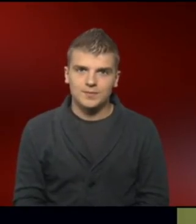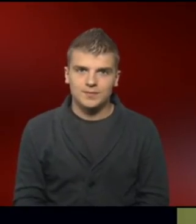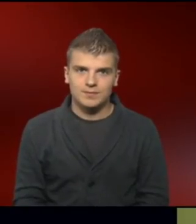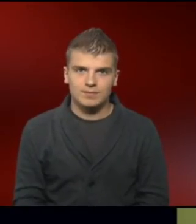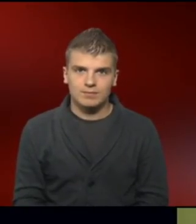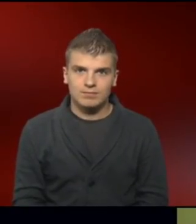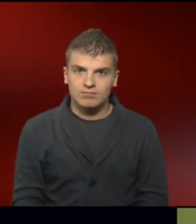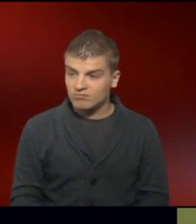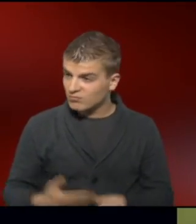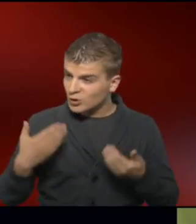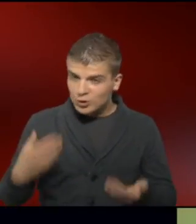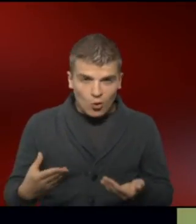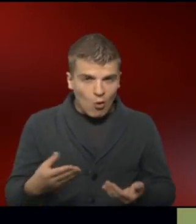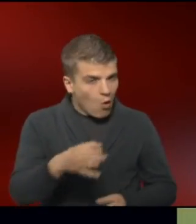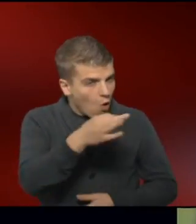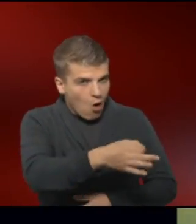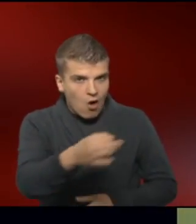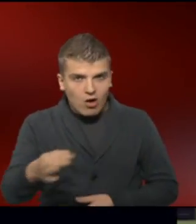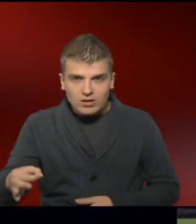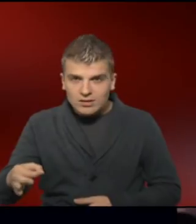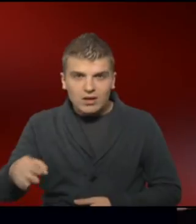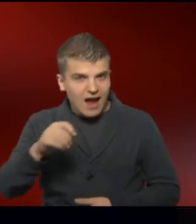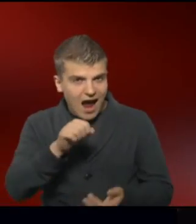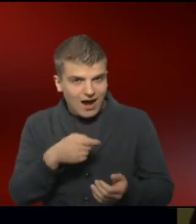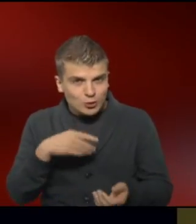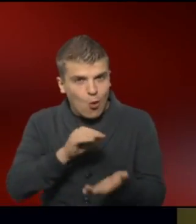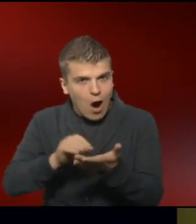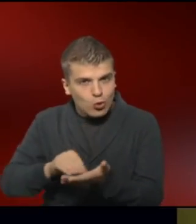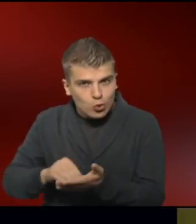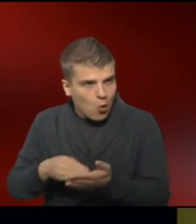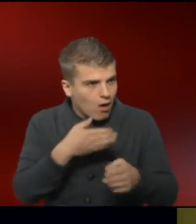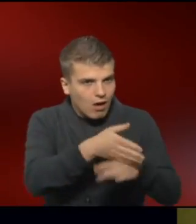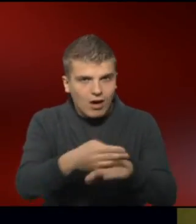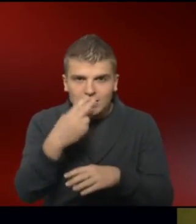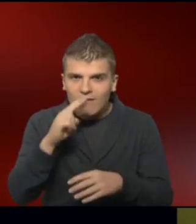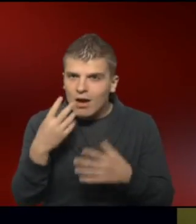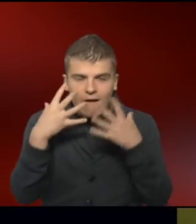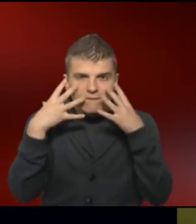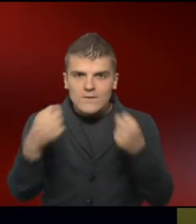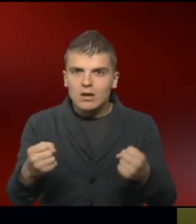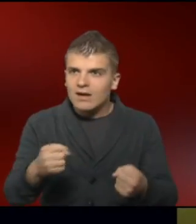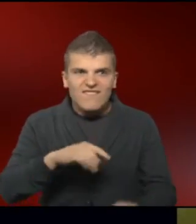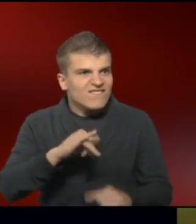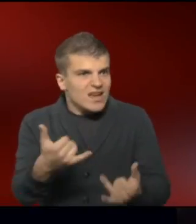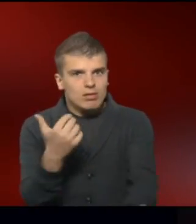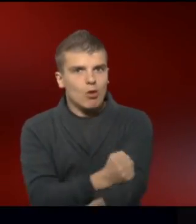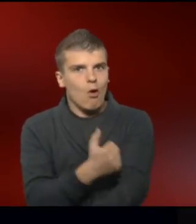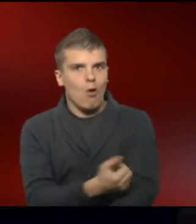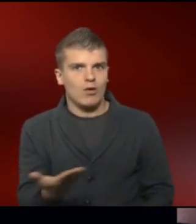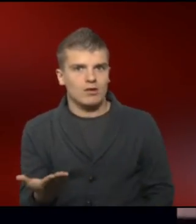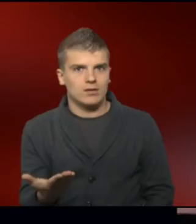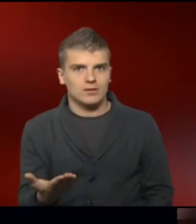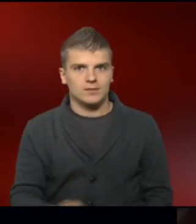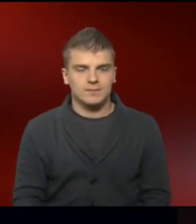Solche Orte mit solchen Autoren zu besuchen, das sei wie ein Sog, fast wie eine Droge, sagt Katja de